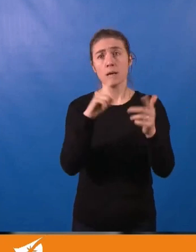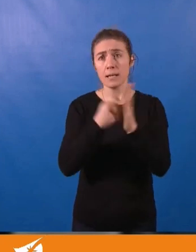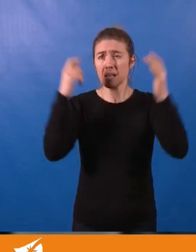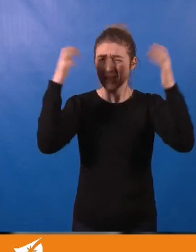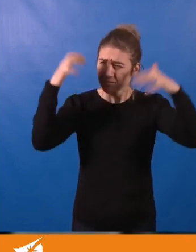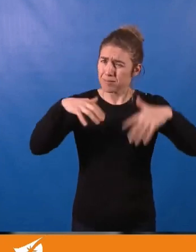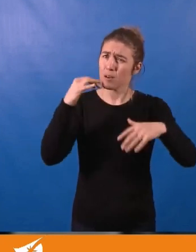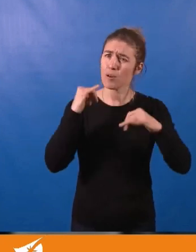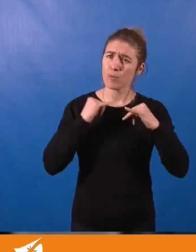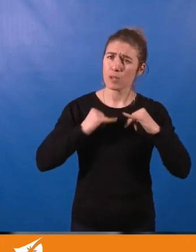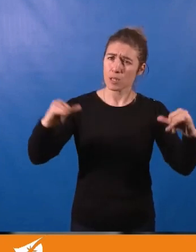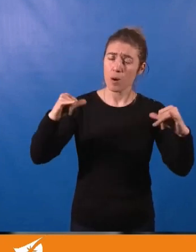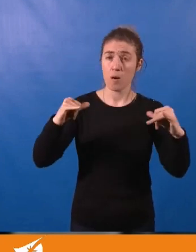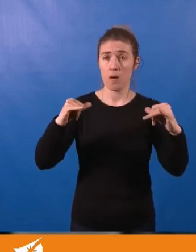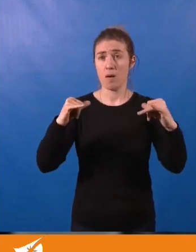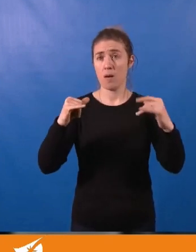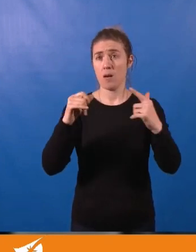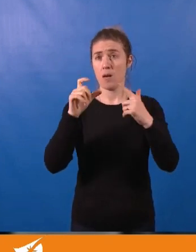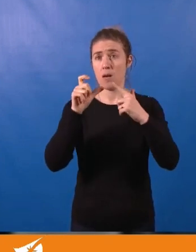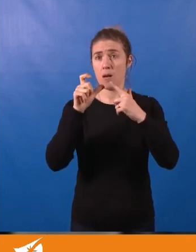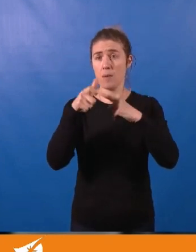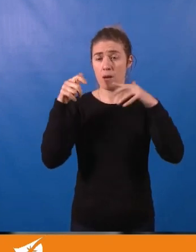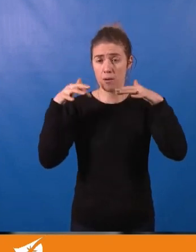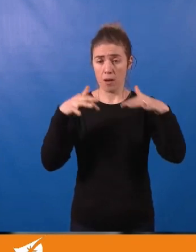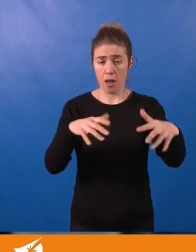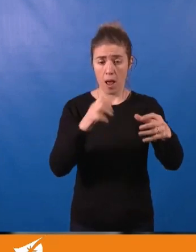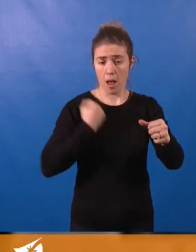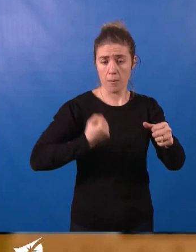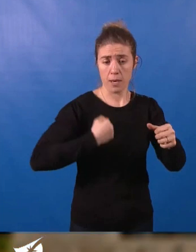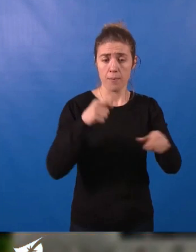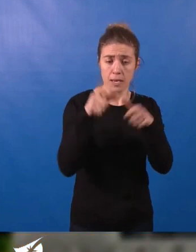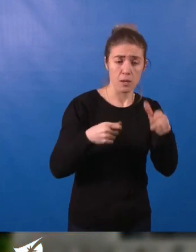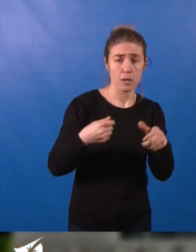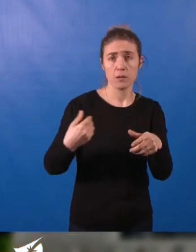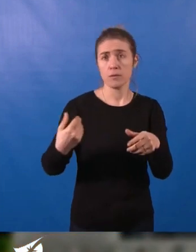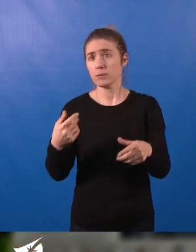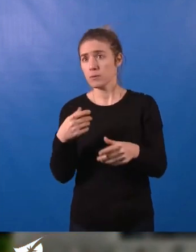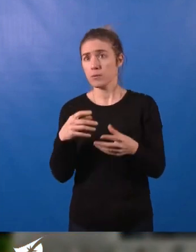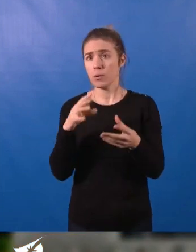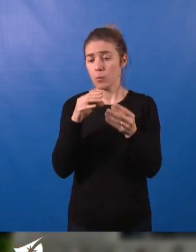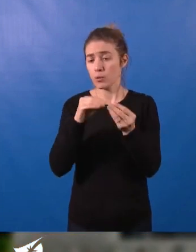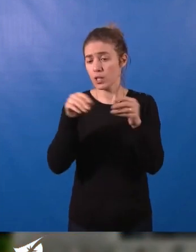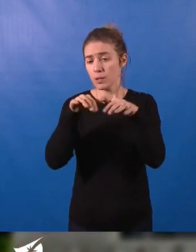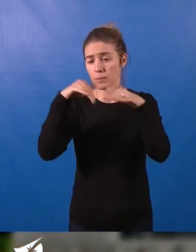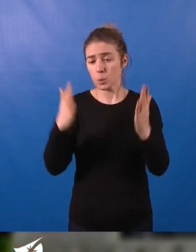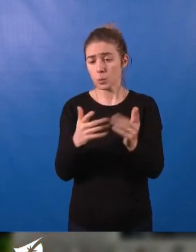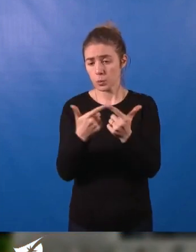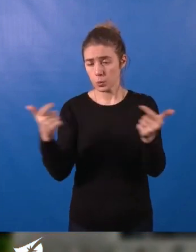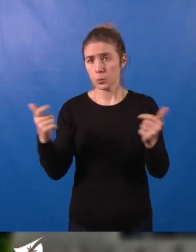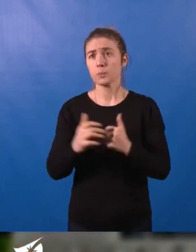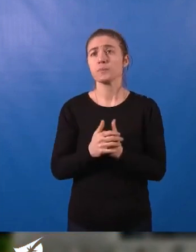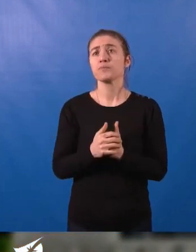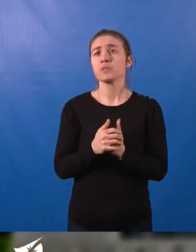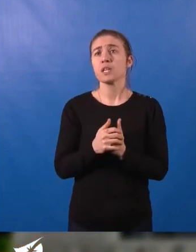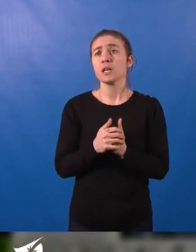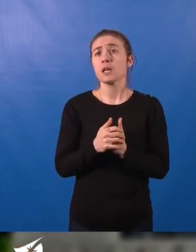plus violents, avec leurs impacts sur les biens et les personnes. Cette réalité, bien évidemment, nous impose d'agir, d